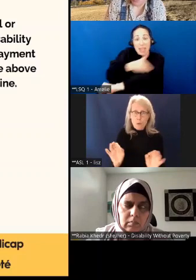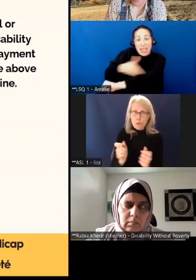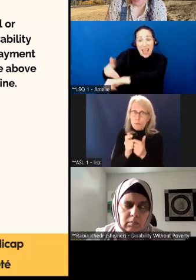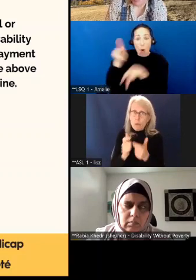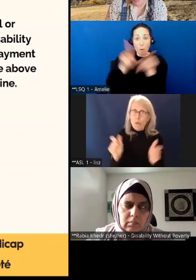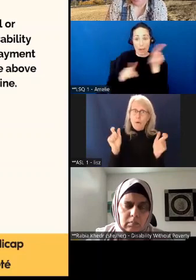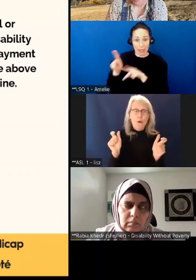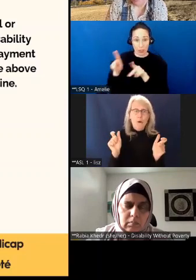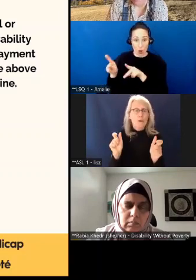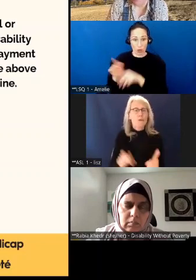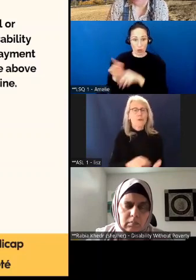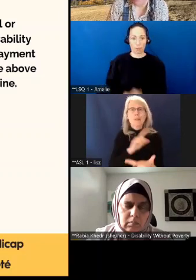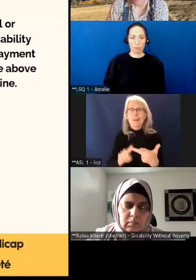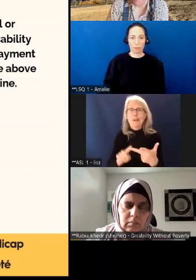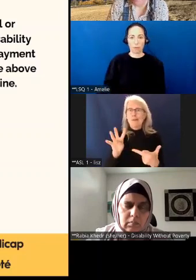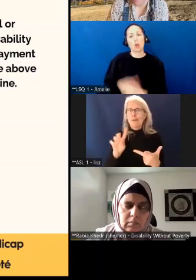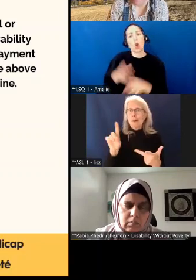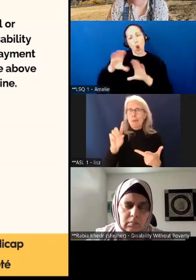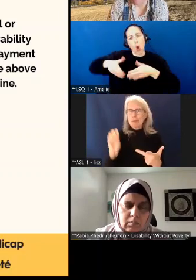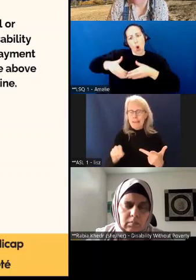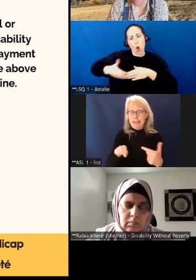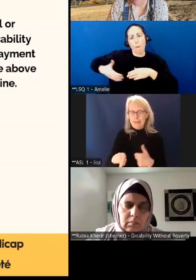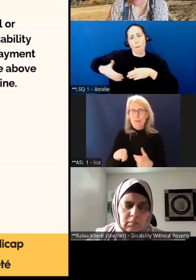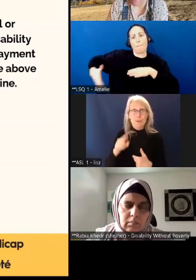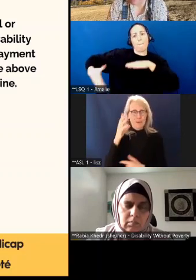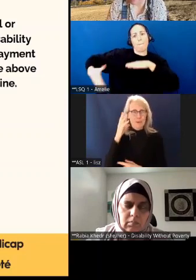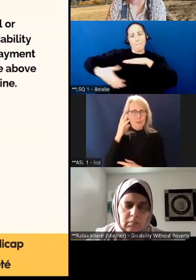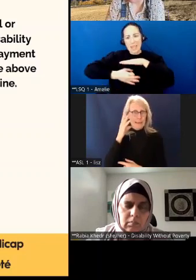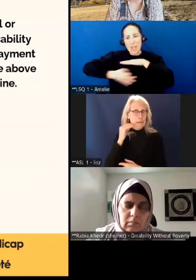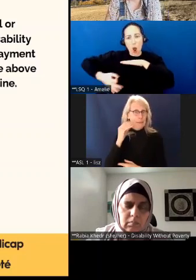sommes un groupe minoritaire qui est très grand.